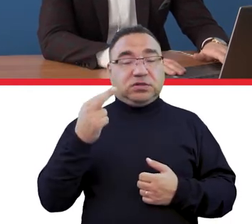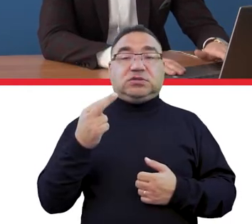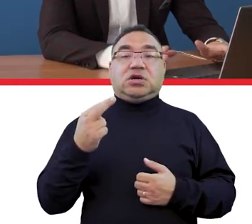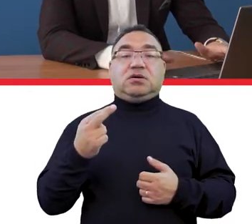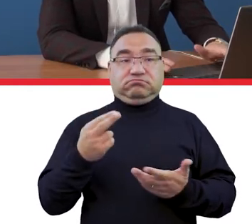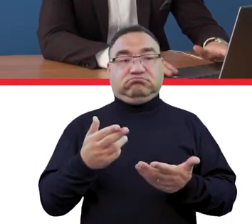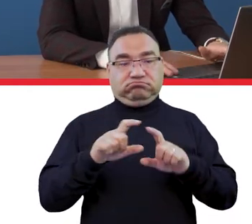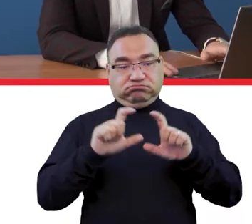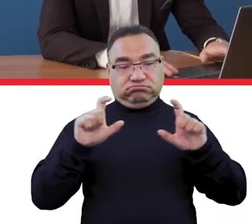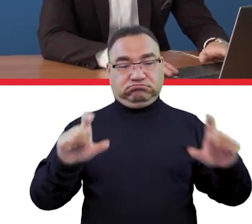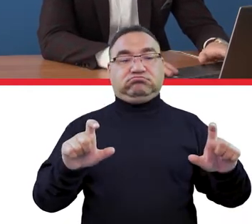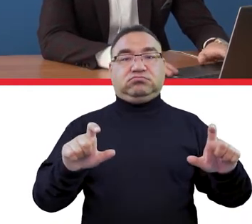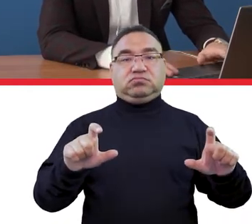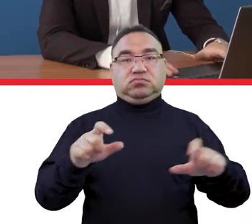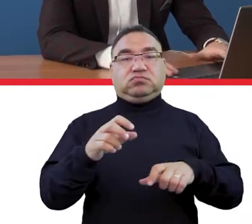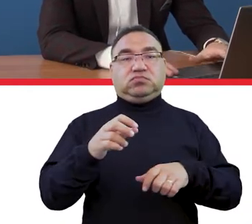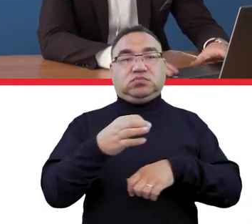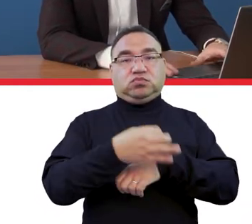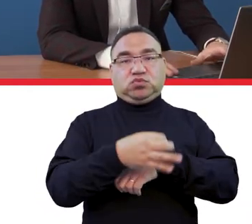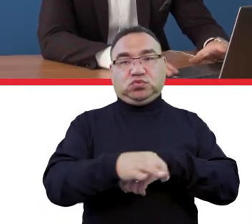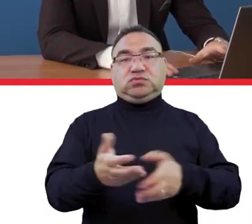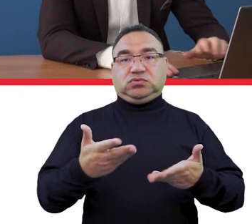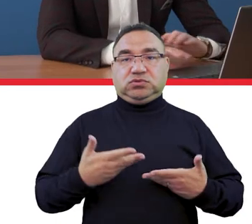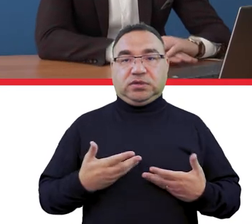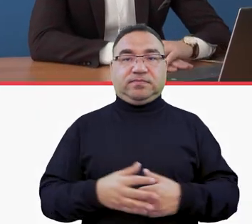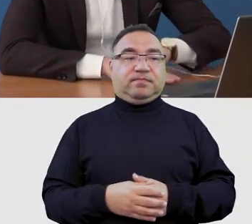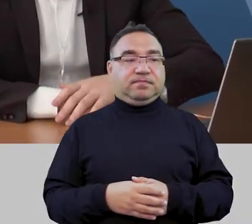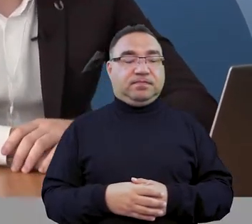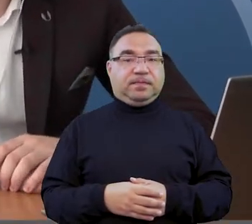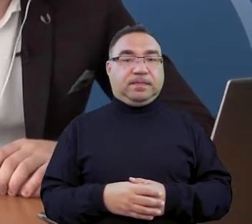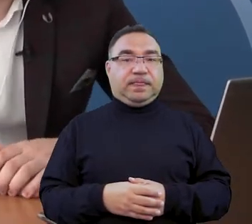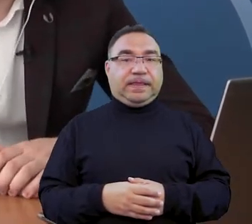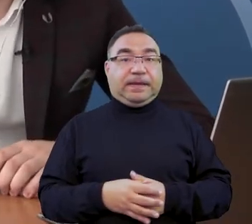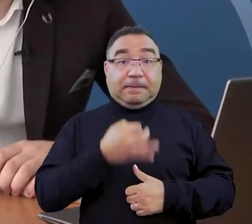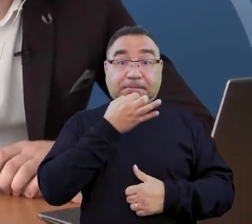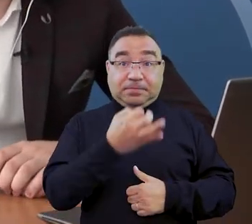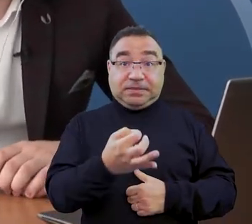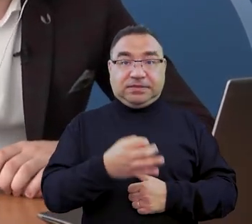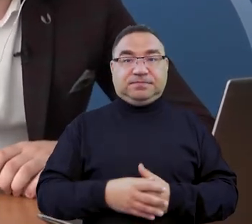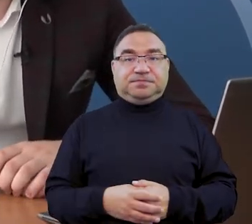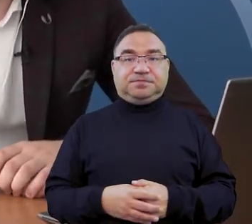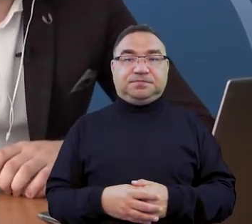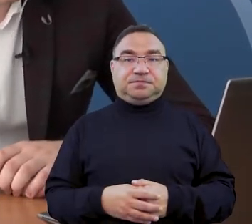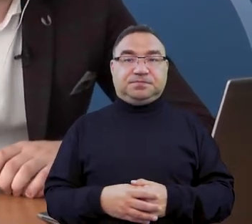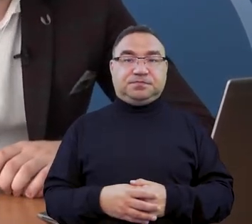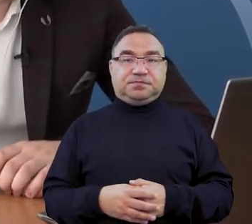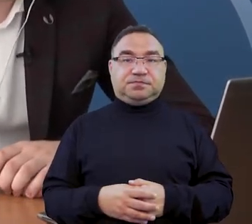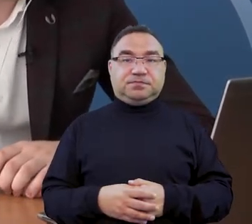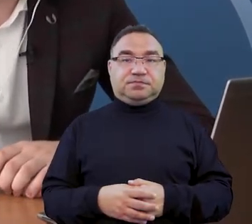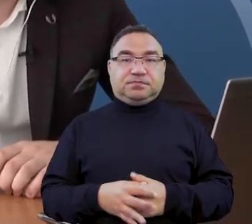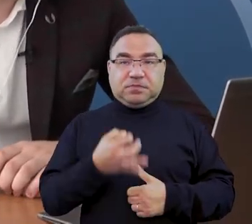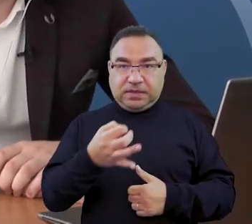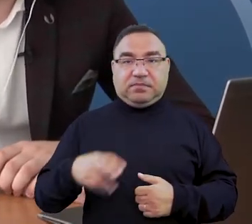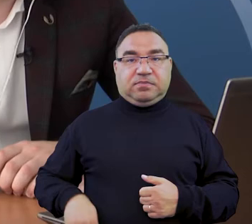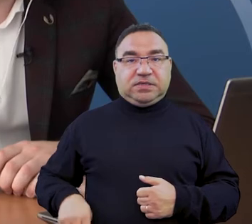jakby oczekuje się, że te środki ochrony osobistej będą. Trzecie pytanie, czy pan minister, tutaj cytuję to